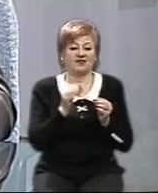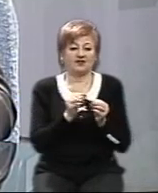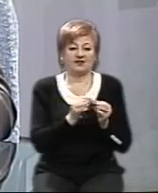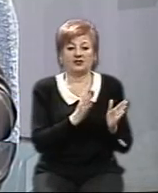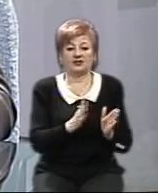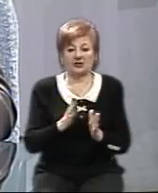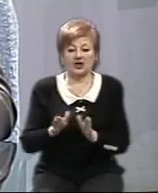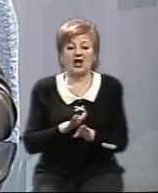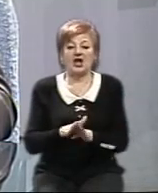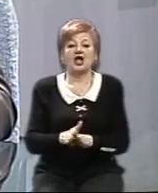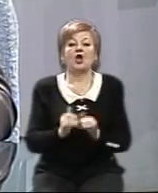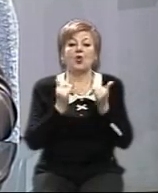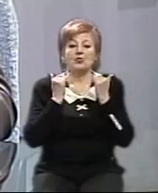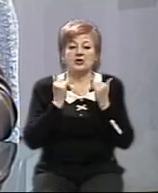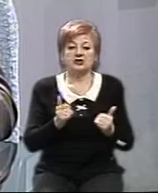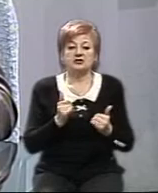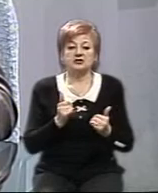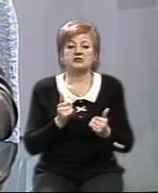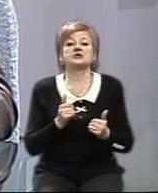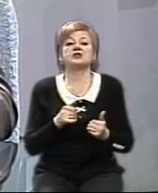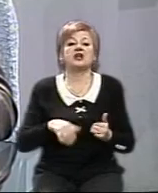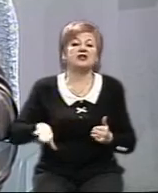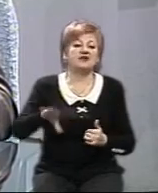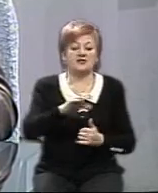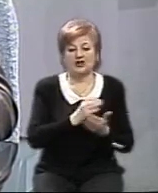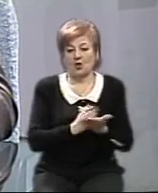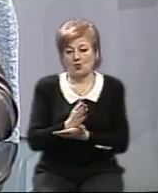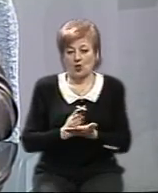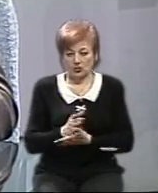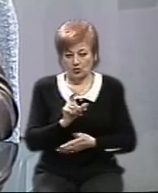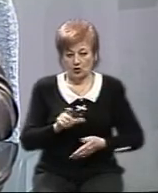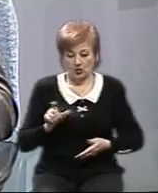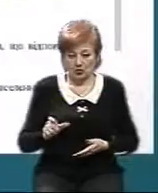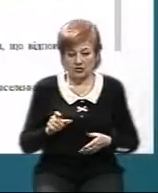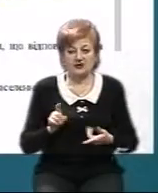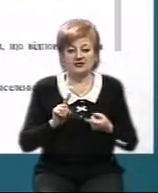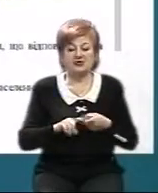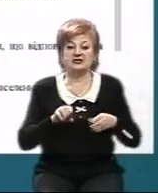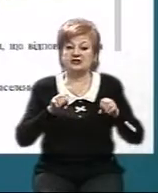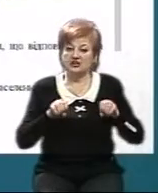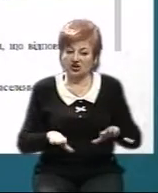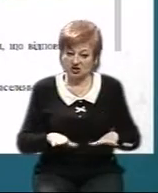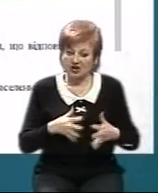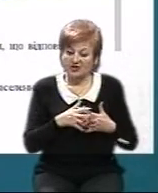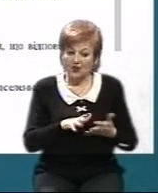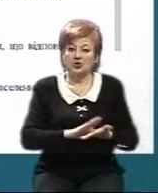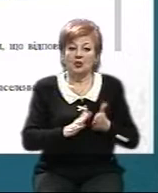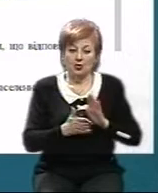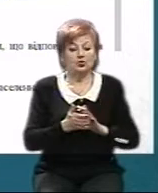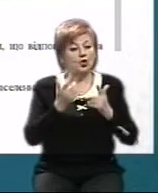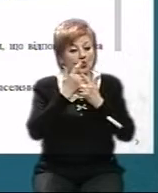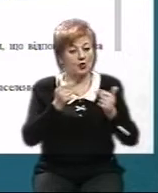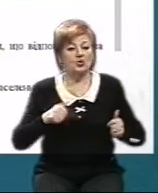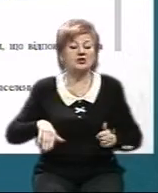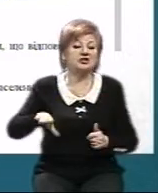та забезпечуватимуть безперебійне надання послуг населенню. У зв'язку з рішенням проведення воєнного стану повідомляємо, що